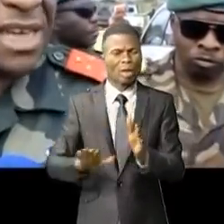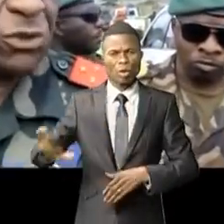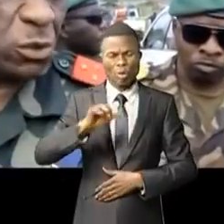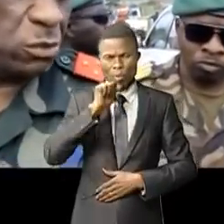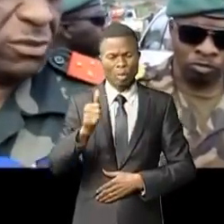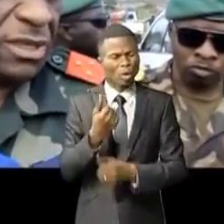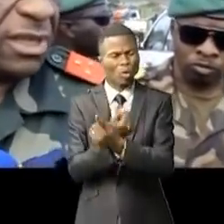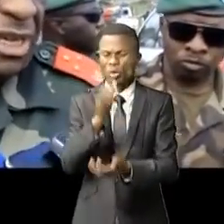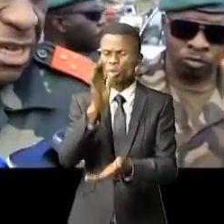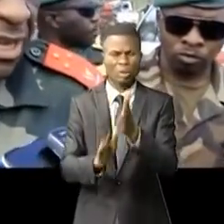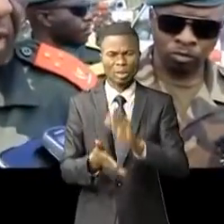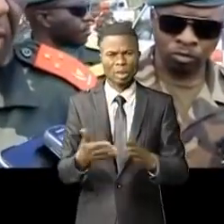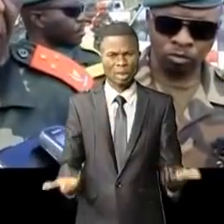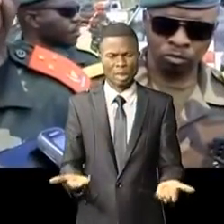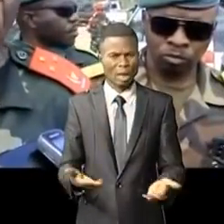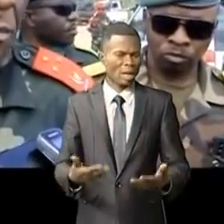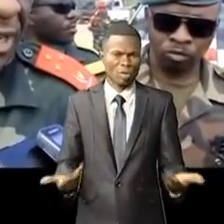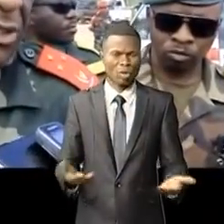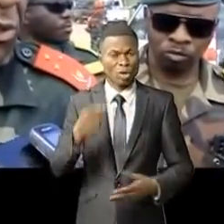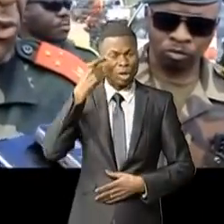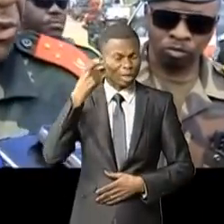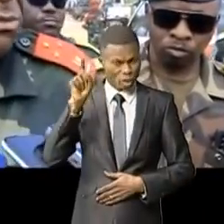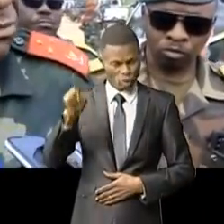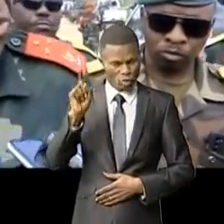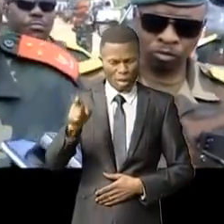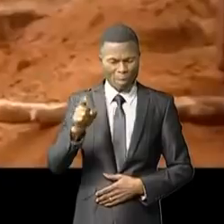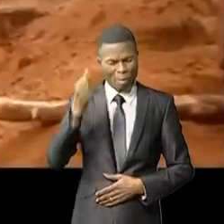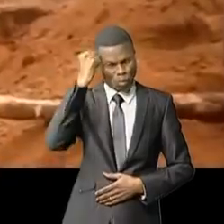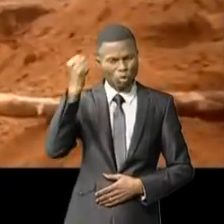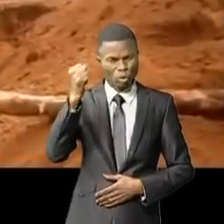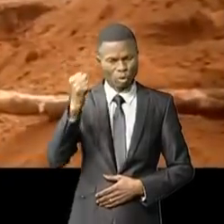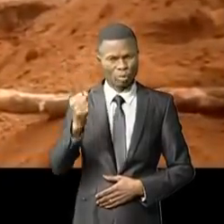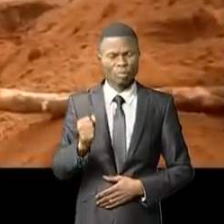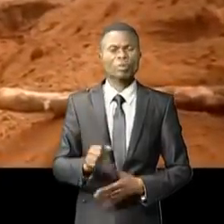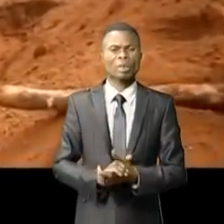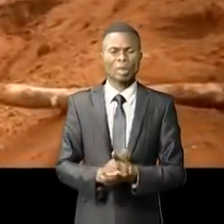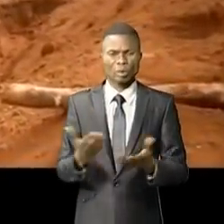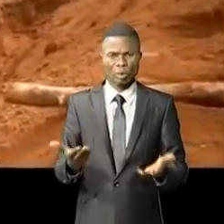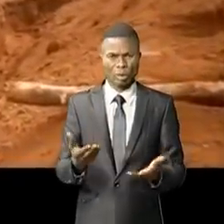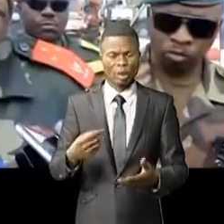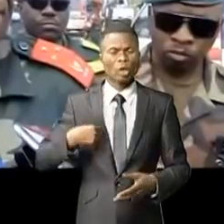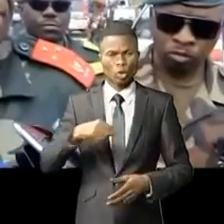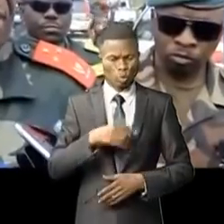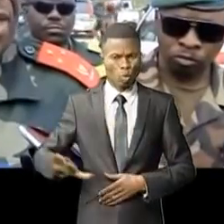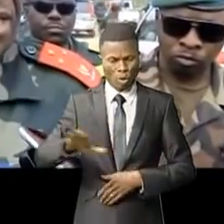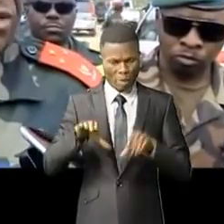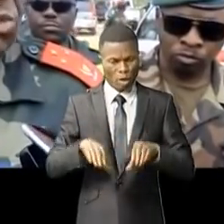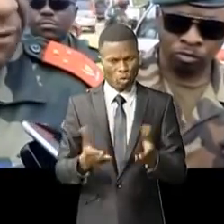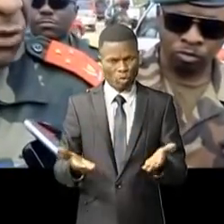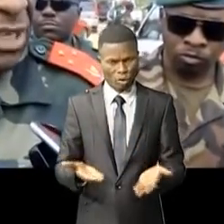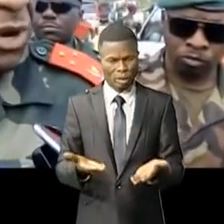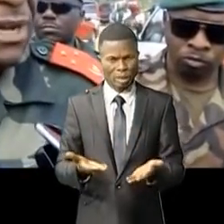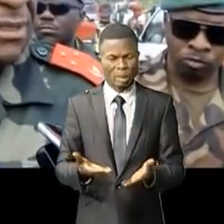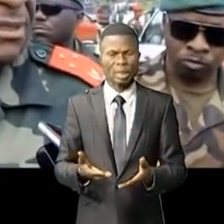respecte rien du tout. Et à eux maintenant de revenir à la raison. Nous sommes un pays et